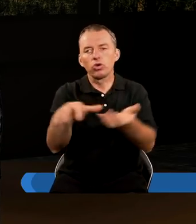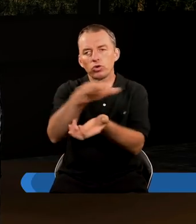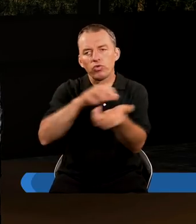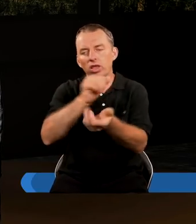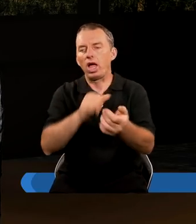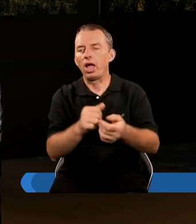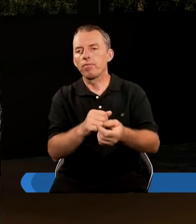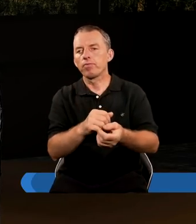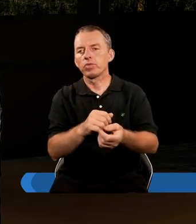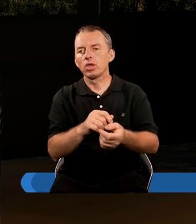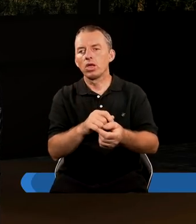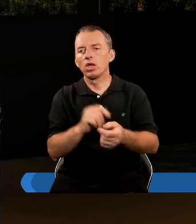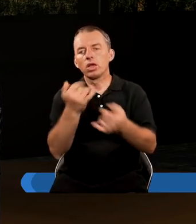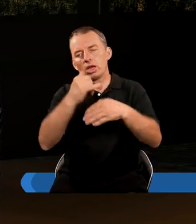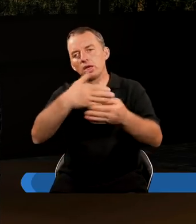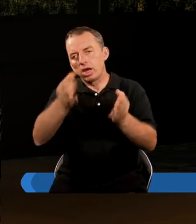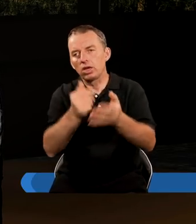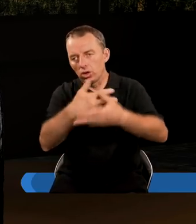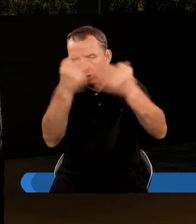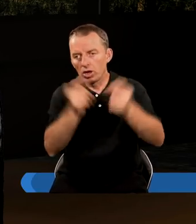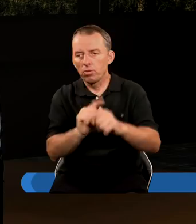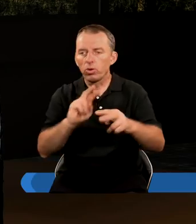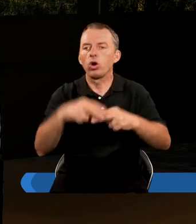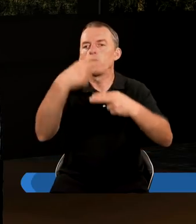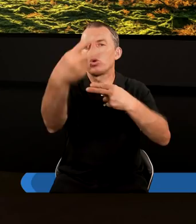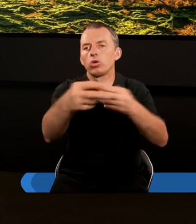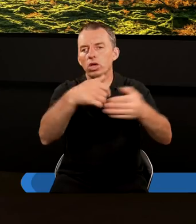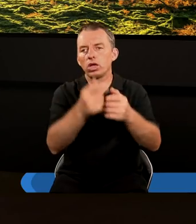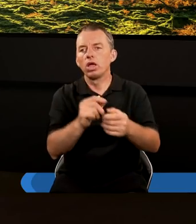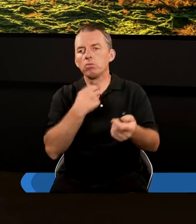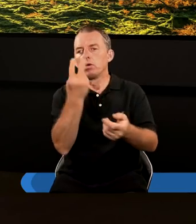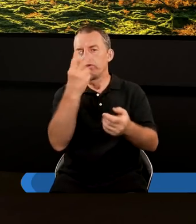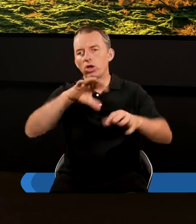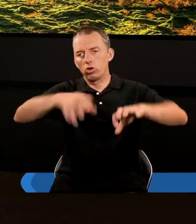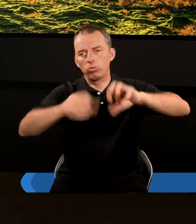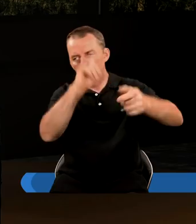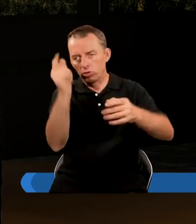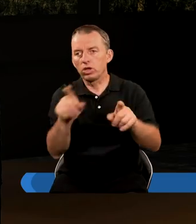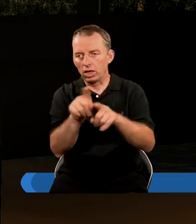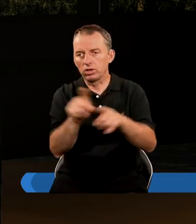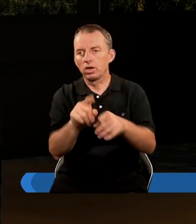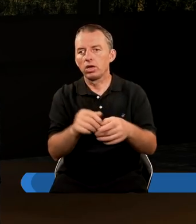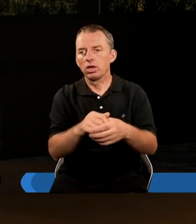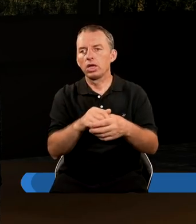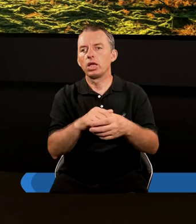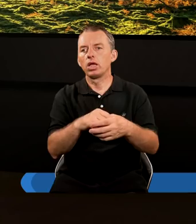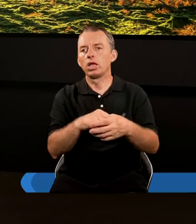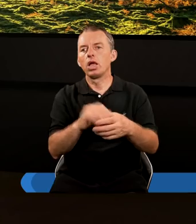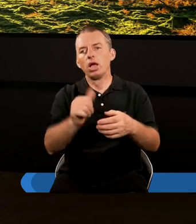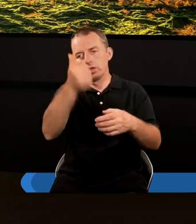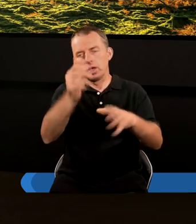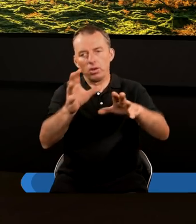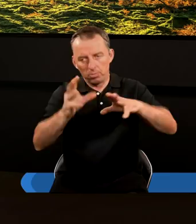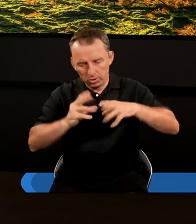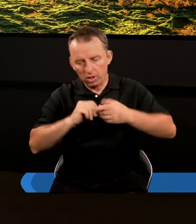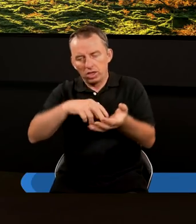z jednego krańca nieba aż po drugi. Tu też mamy dwie grupy ludzi? Też. Prawda? Jednych